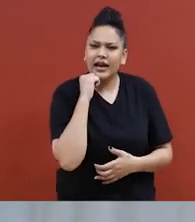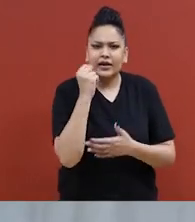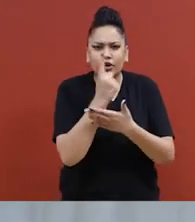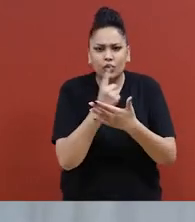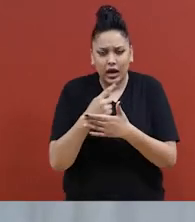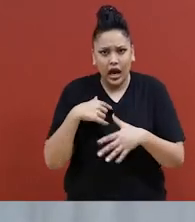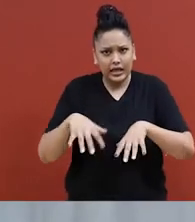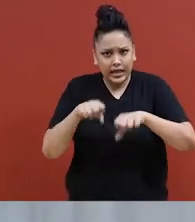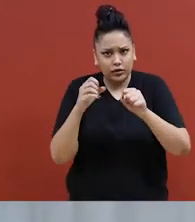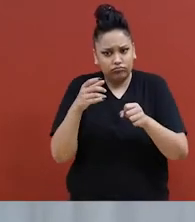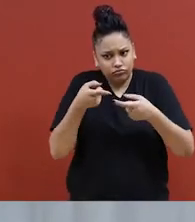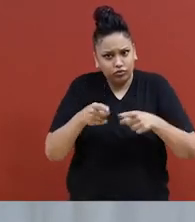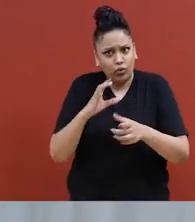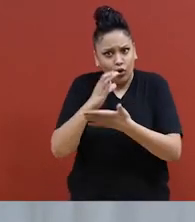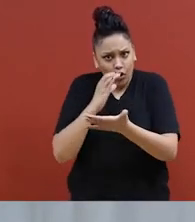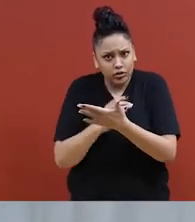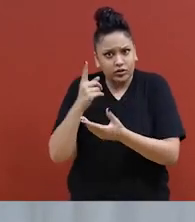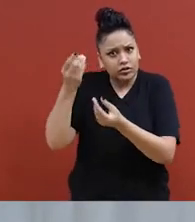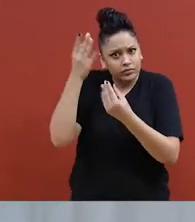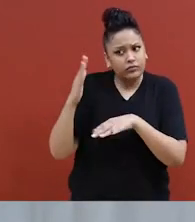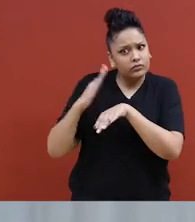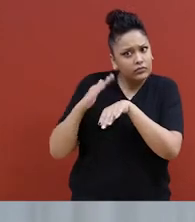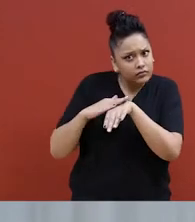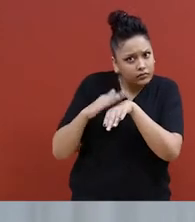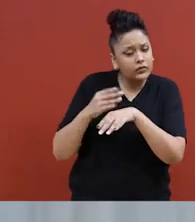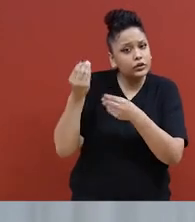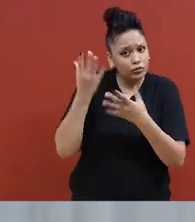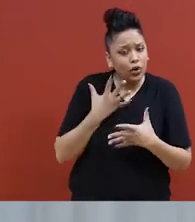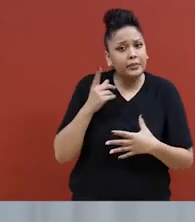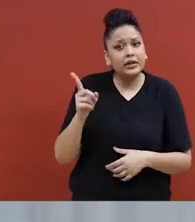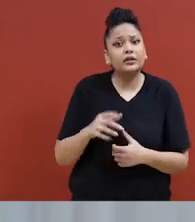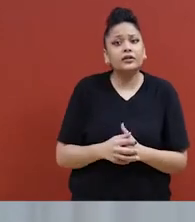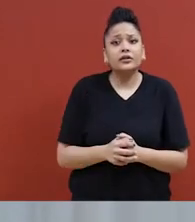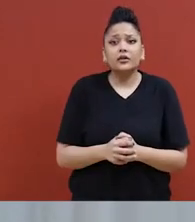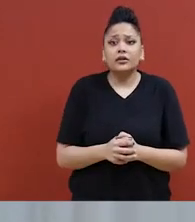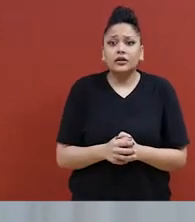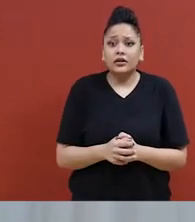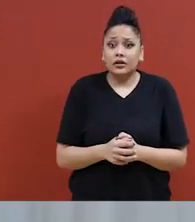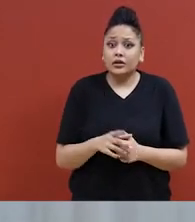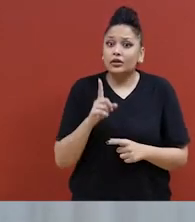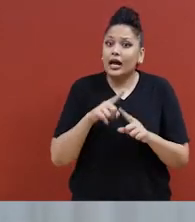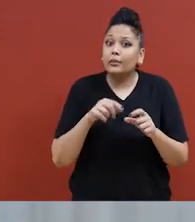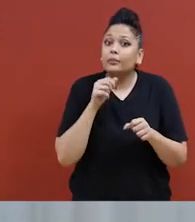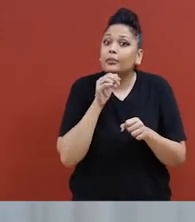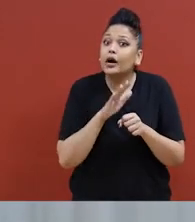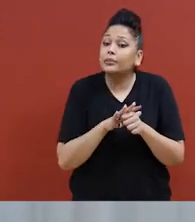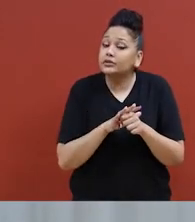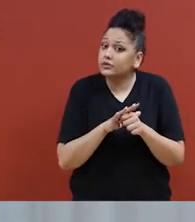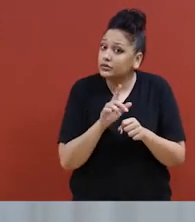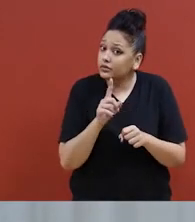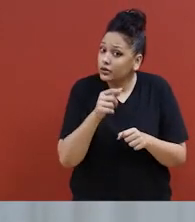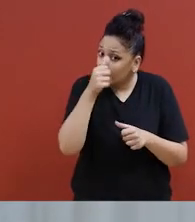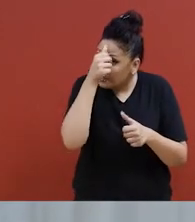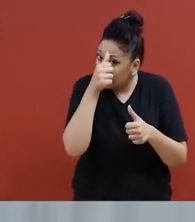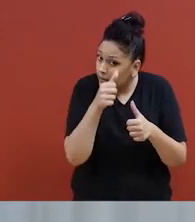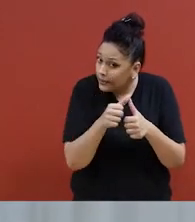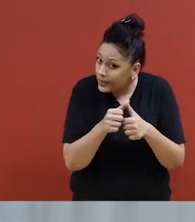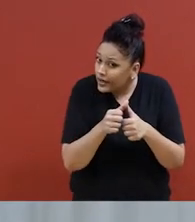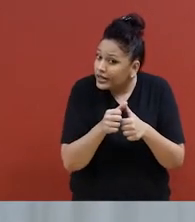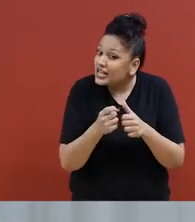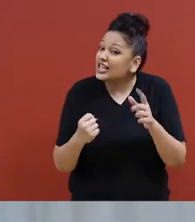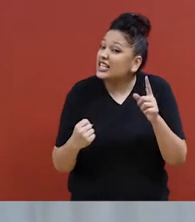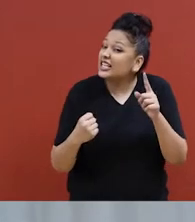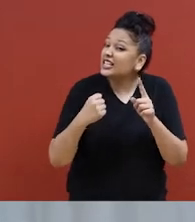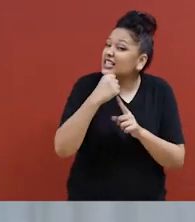Elle a dit, « J'ai crié parce que chaque semaine, j'avais un instructeur qui disait, « Je ne peux pas vous garantir que votre poing va toujours casser le nez de